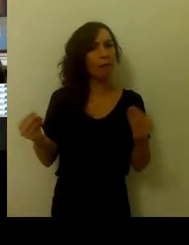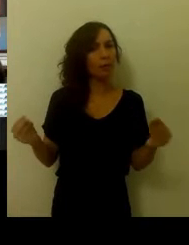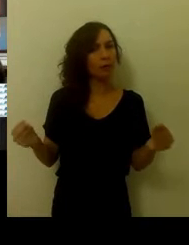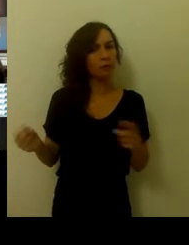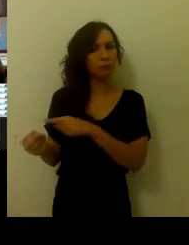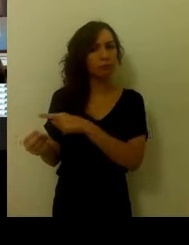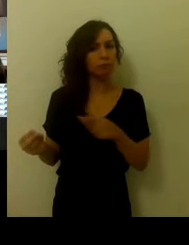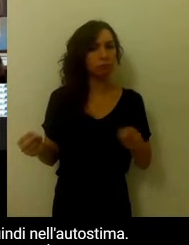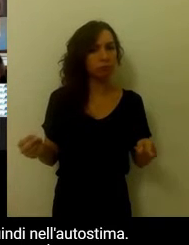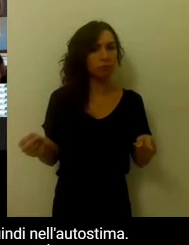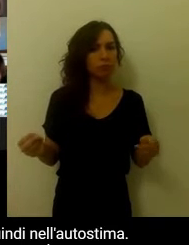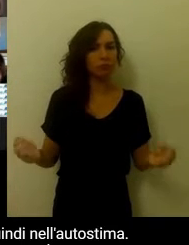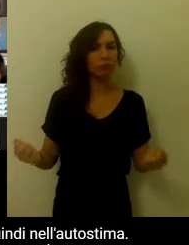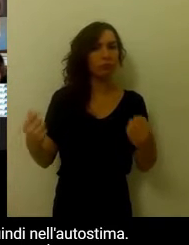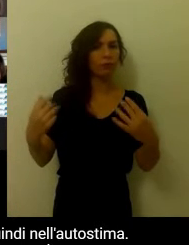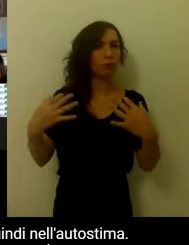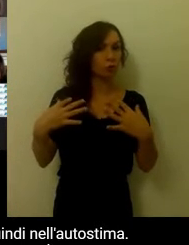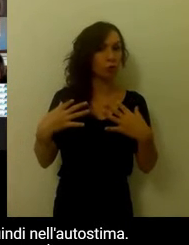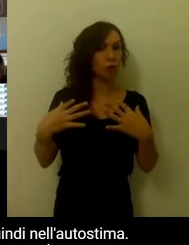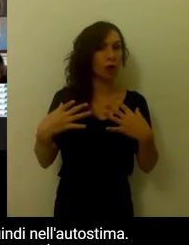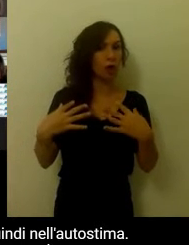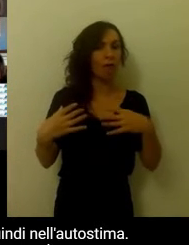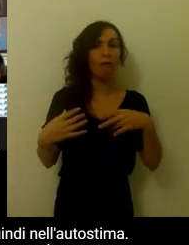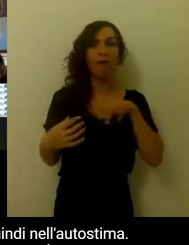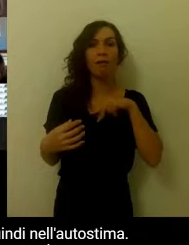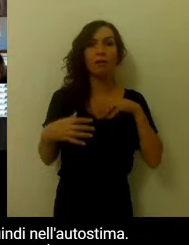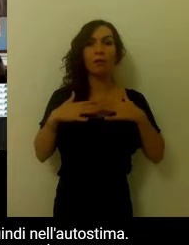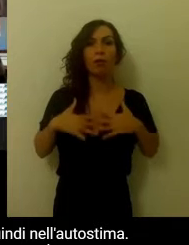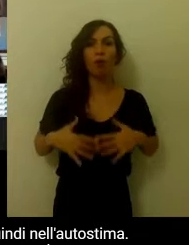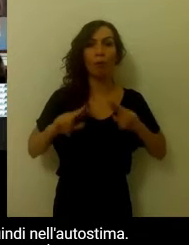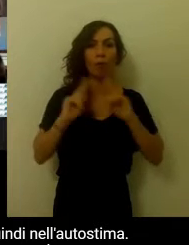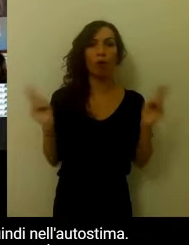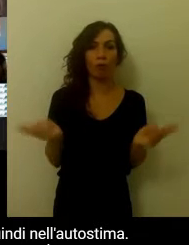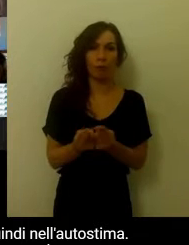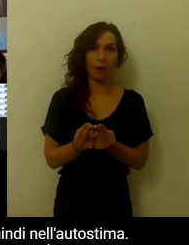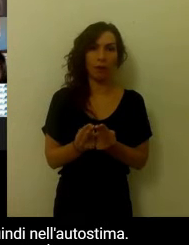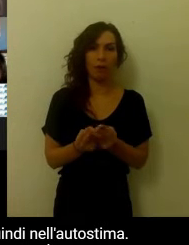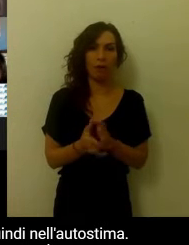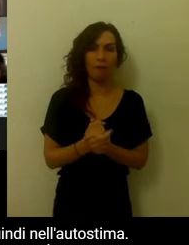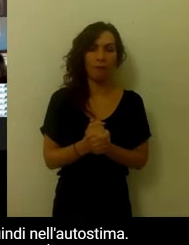a confluire nel concetto globale di sé corporeo, quindi nell'autostima.